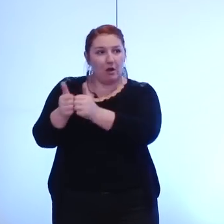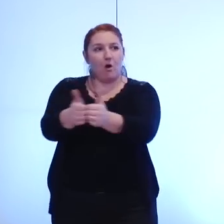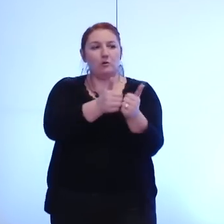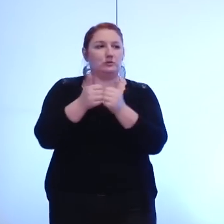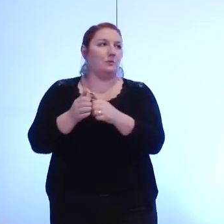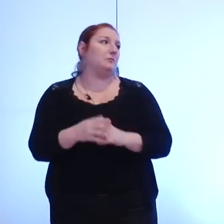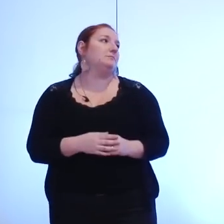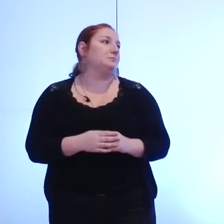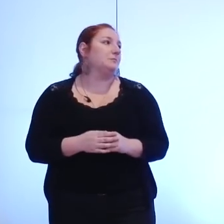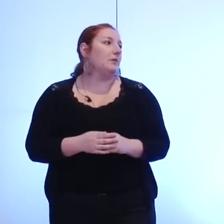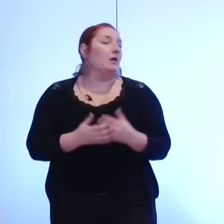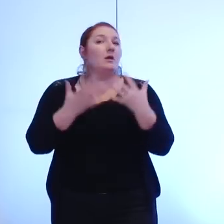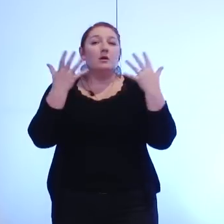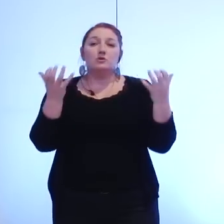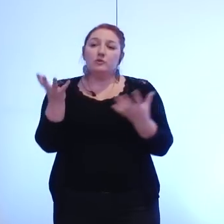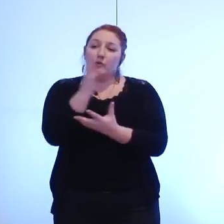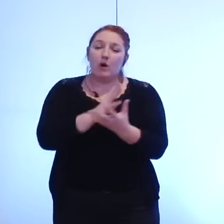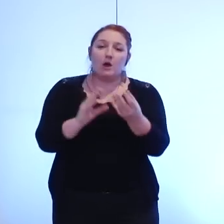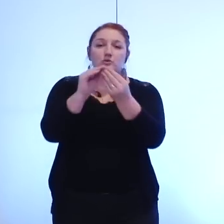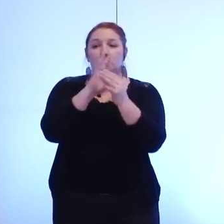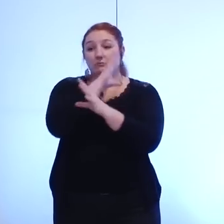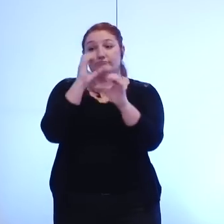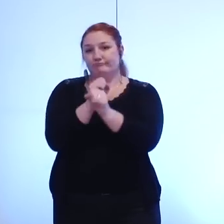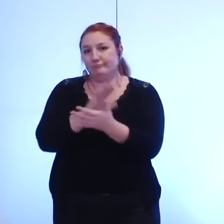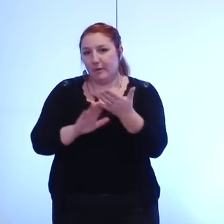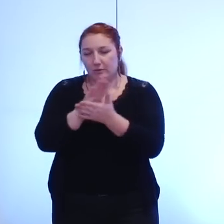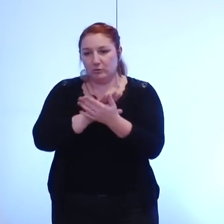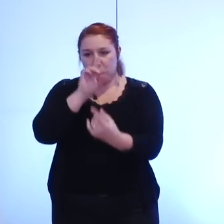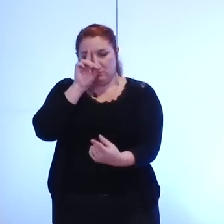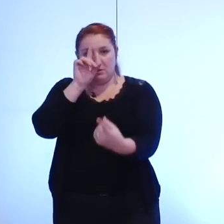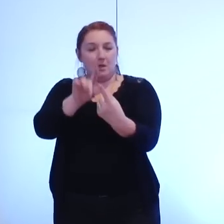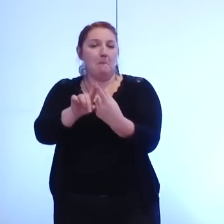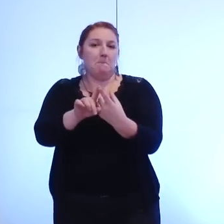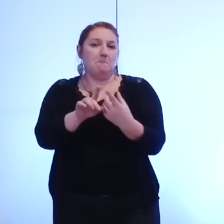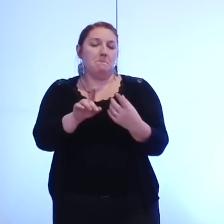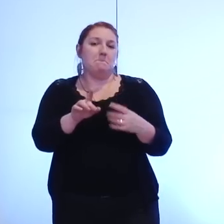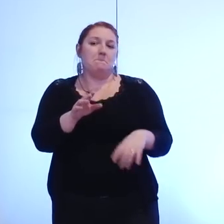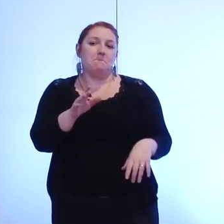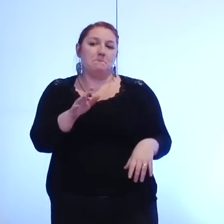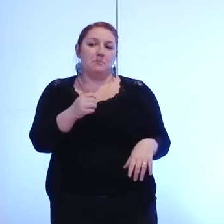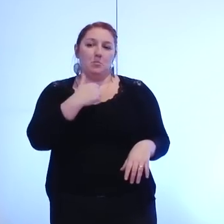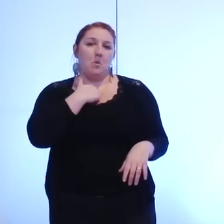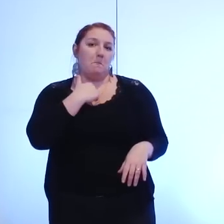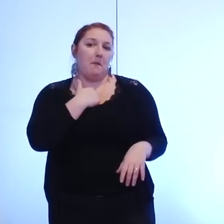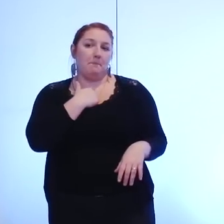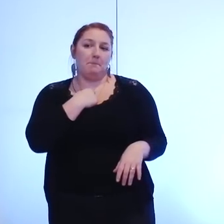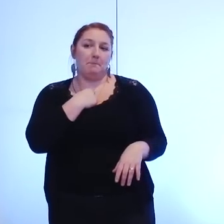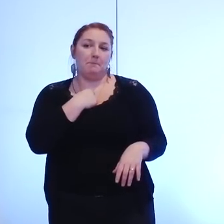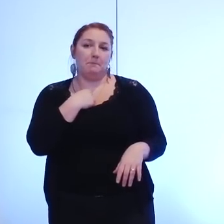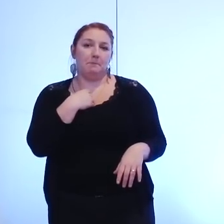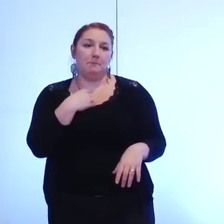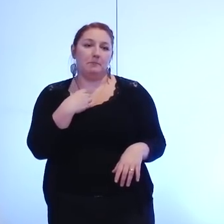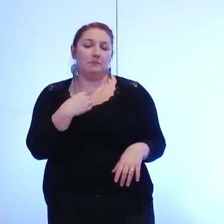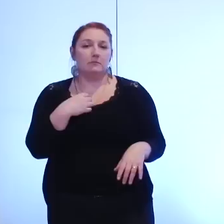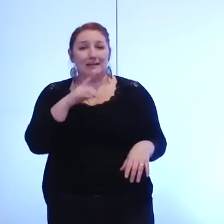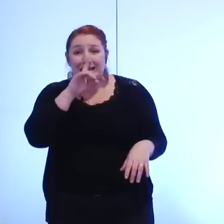ajouter un mot excusez-moi sur un sujet sur lequel j'avais tenu pris